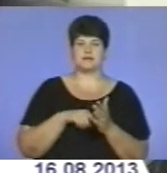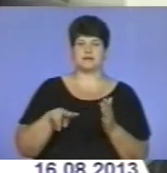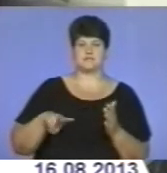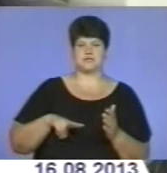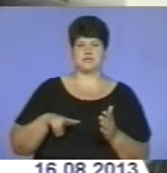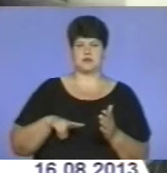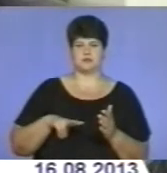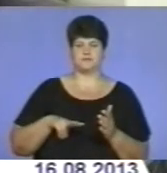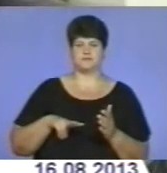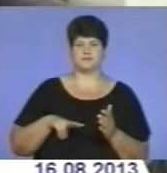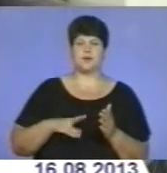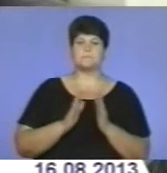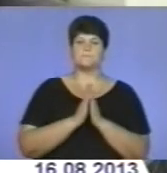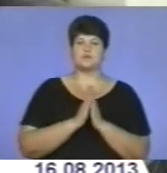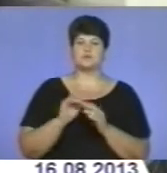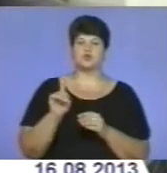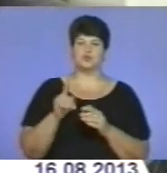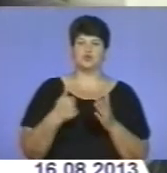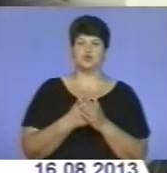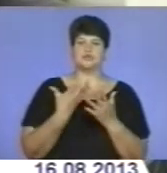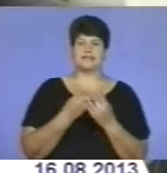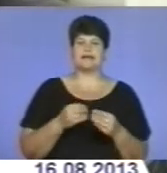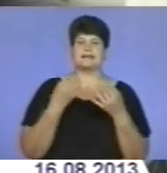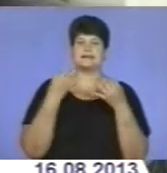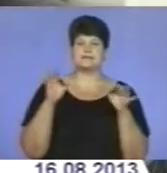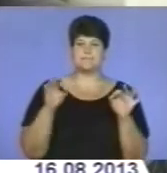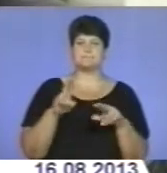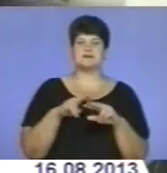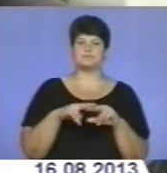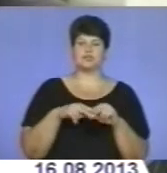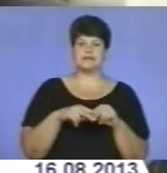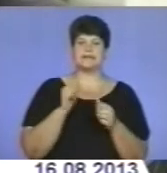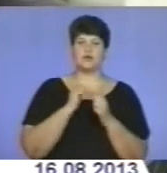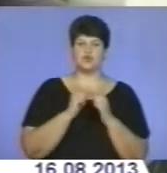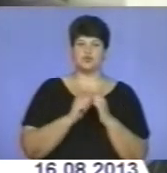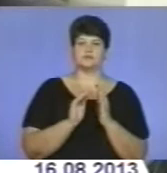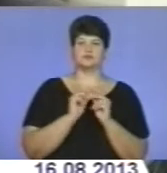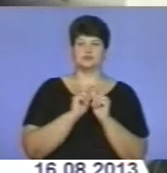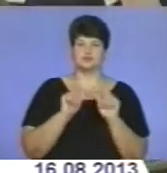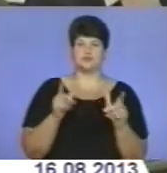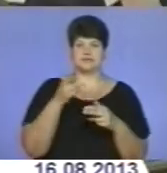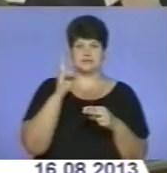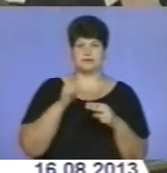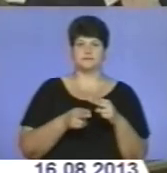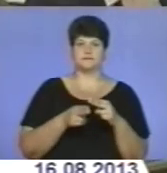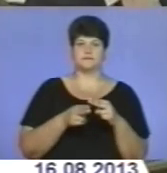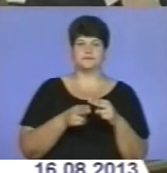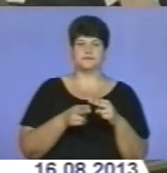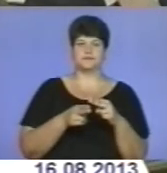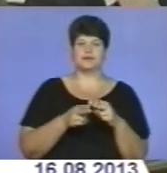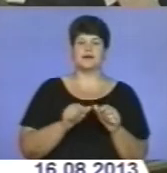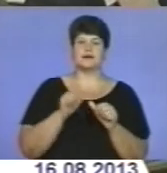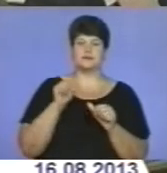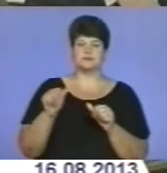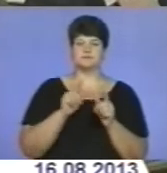адміністрацій. Просив би, щоб до Дня Незалежності паспорти на кожен навчальний заклад були завершені. Окрім загальноосвітніх